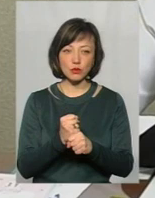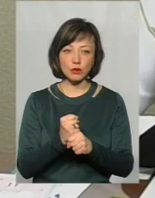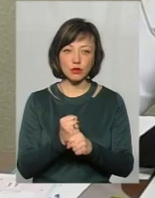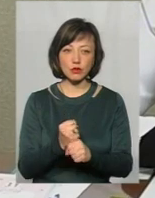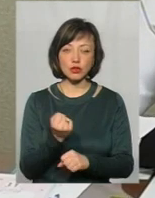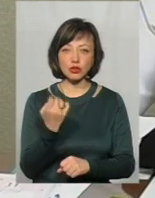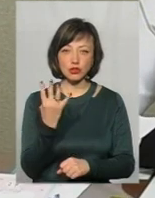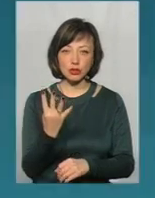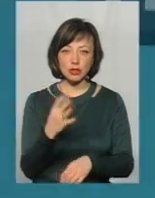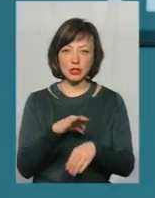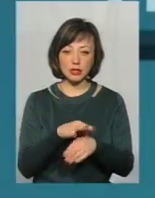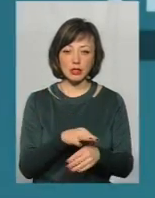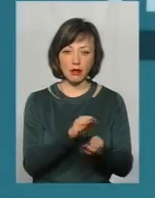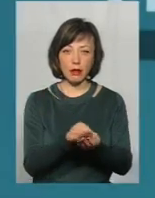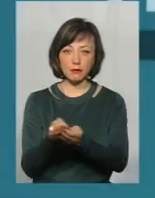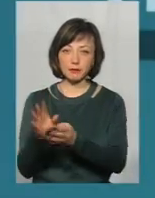4 тіла.